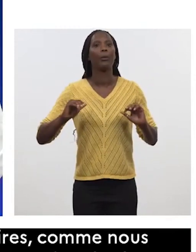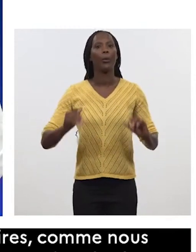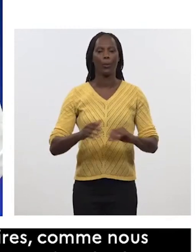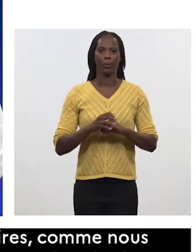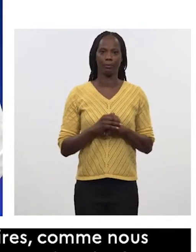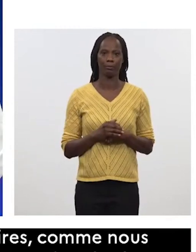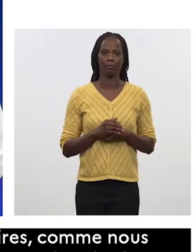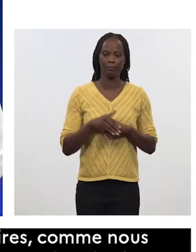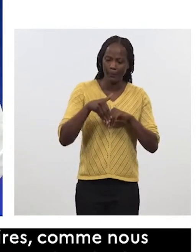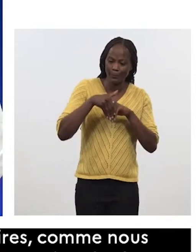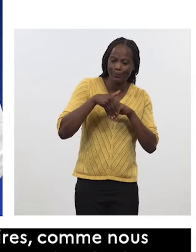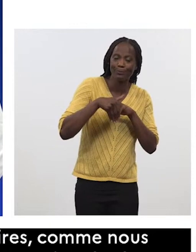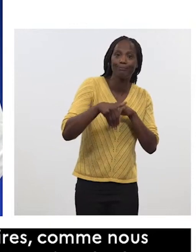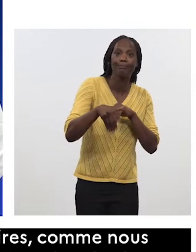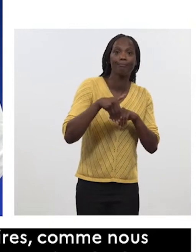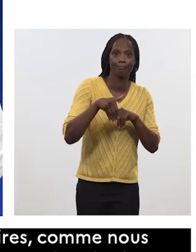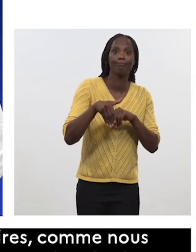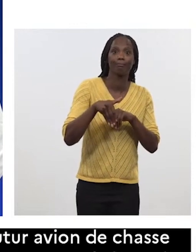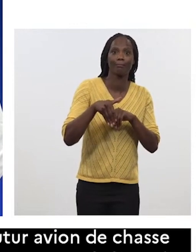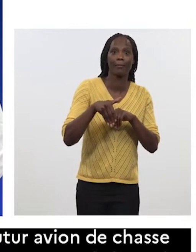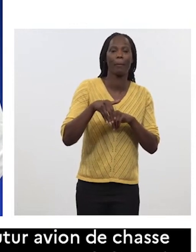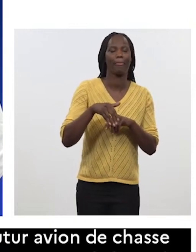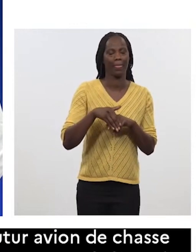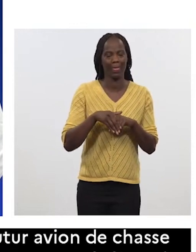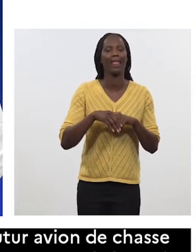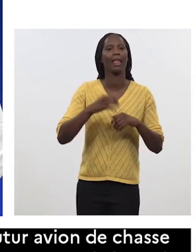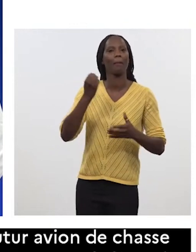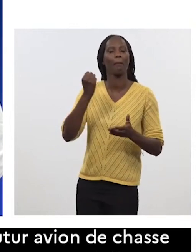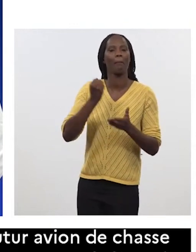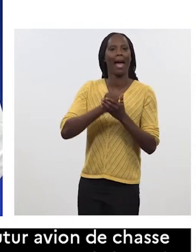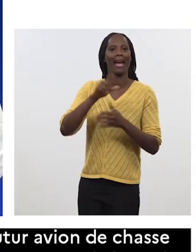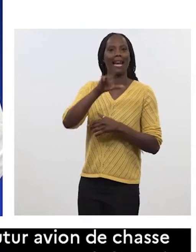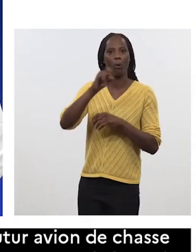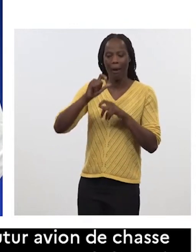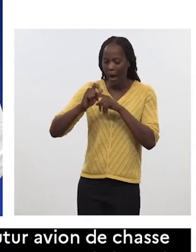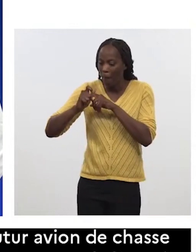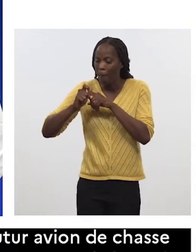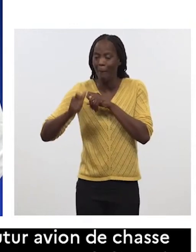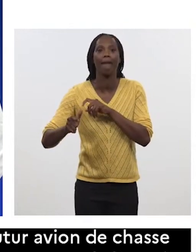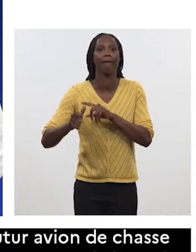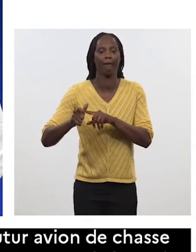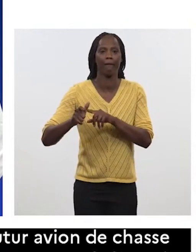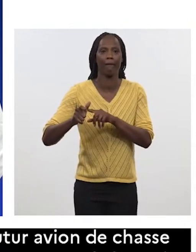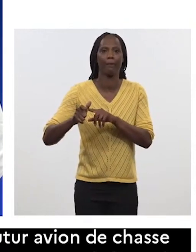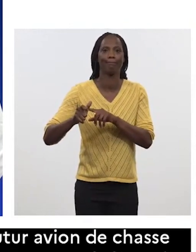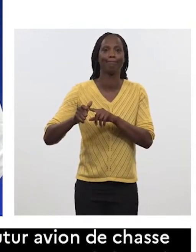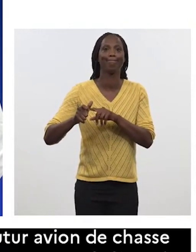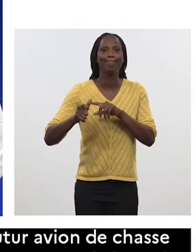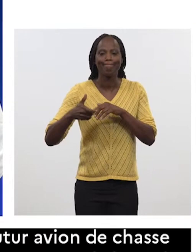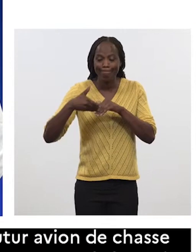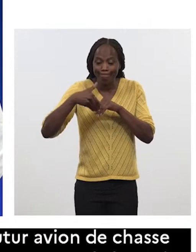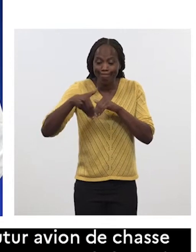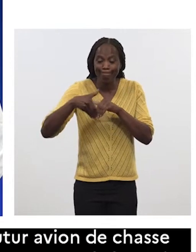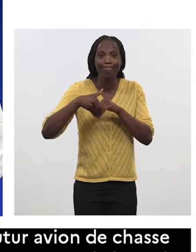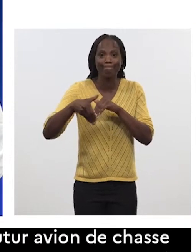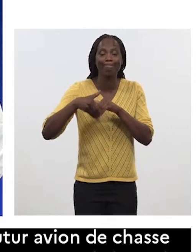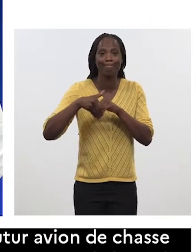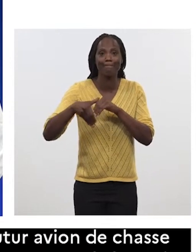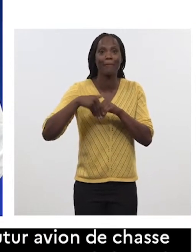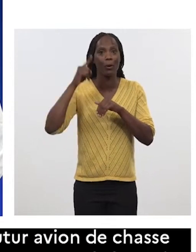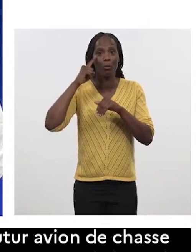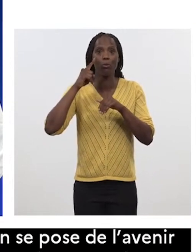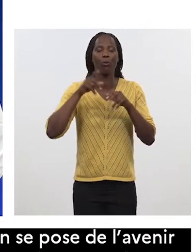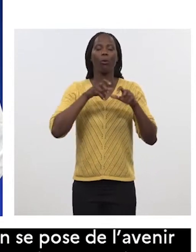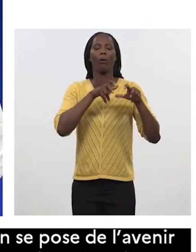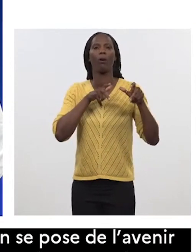nouvelle ère qui va s'ouvrir après l'aventure du Léopard pour les uns, et la nouvelle ère qui va s'ouvrir après l'aventure du Charles